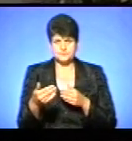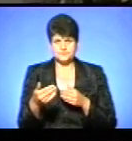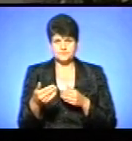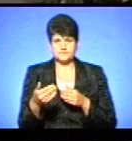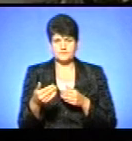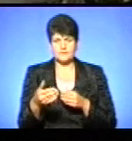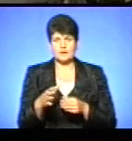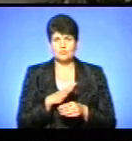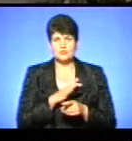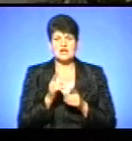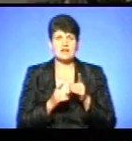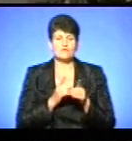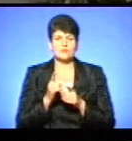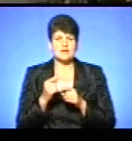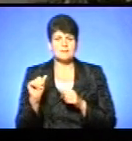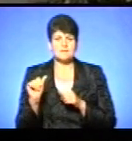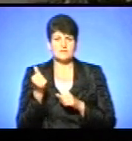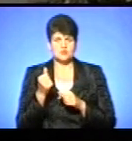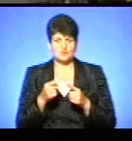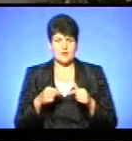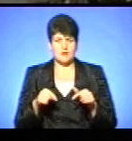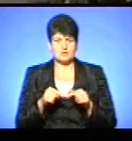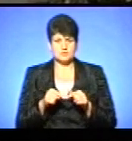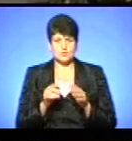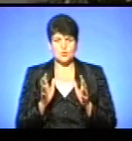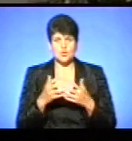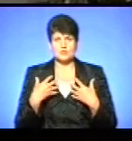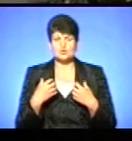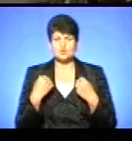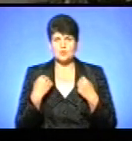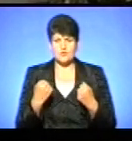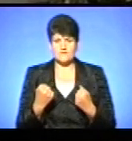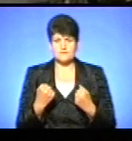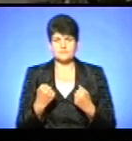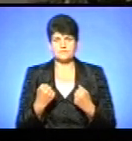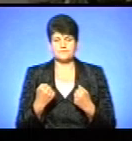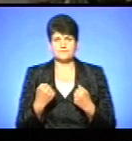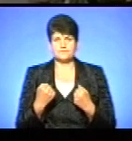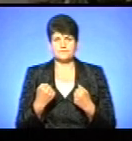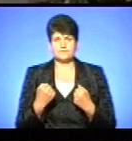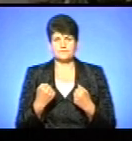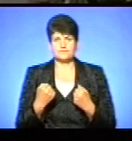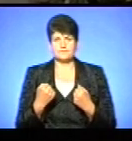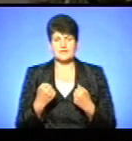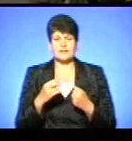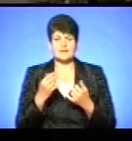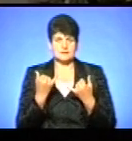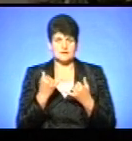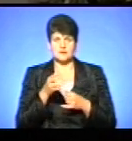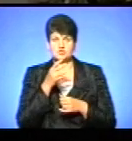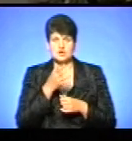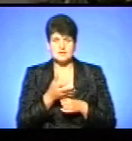Відбулось реформування первичної галузі охорони здоров'я і на часі